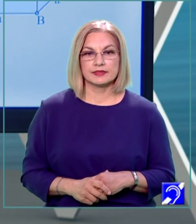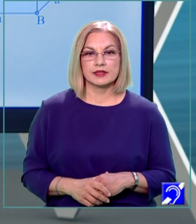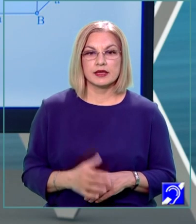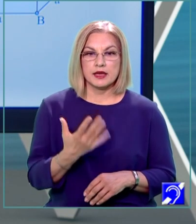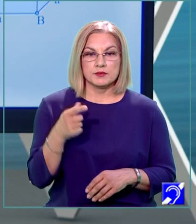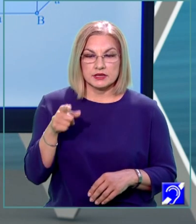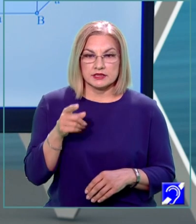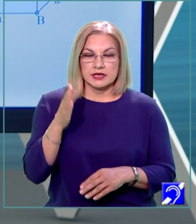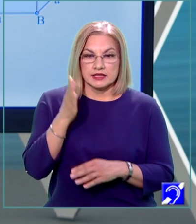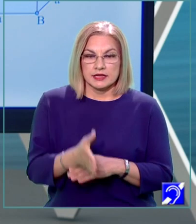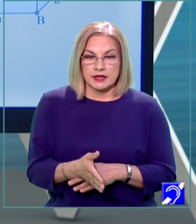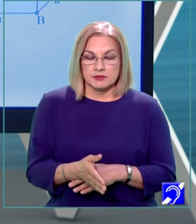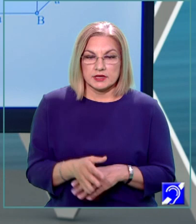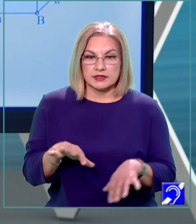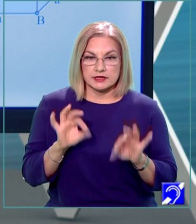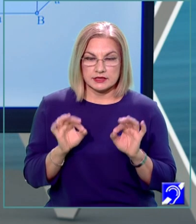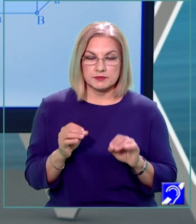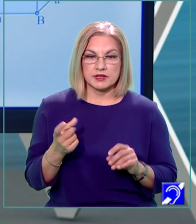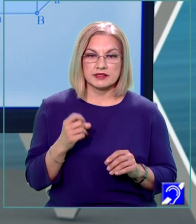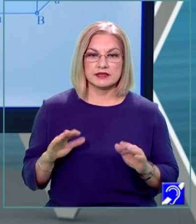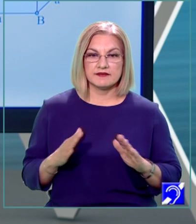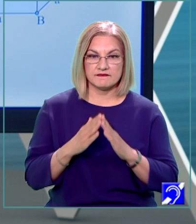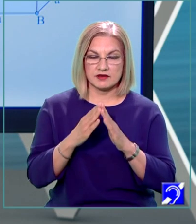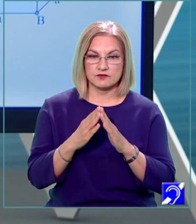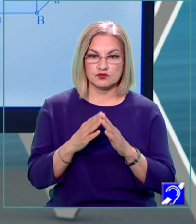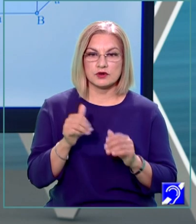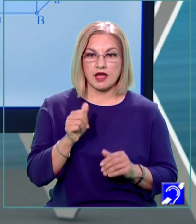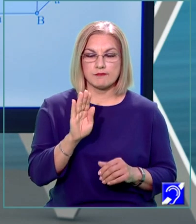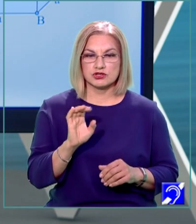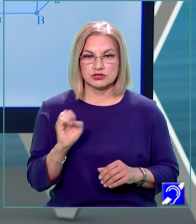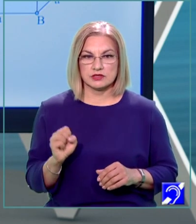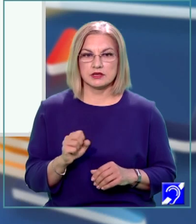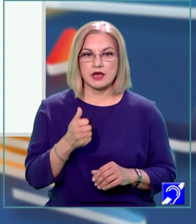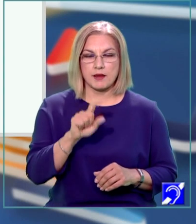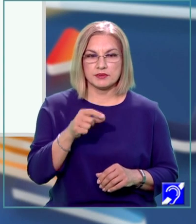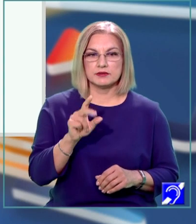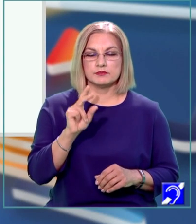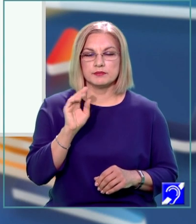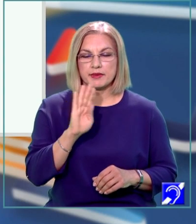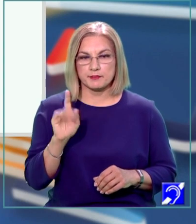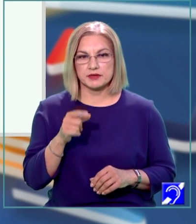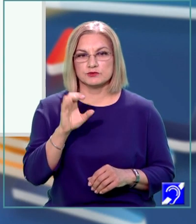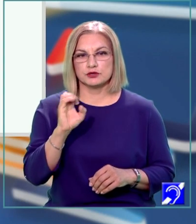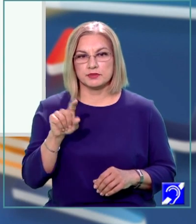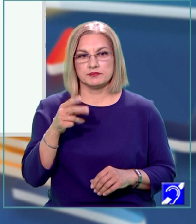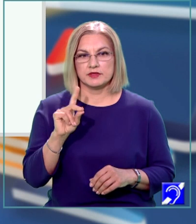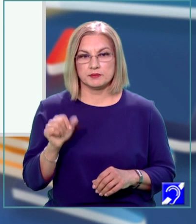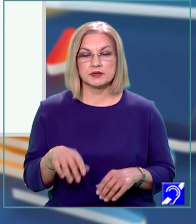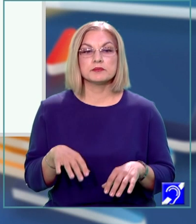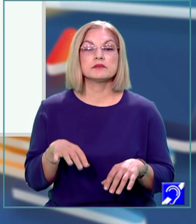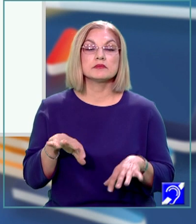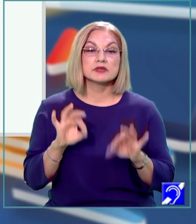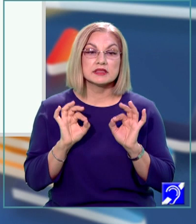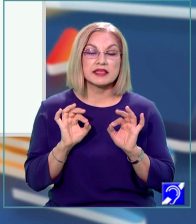determinate de vârfurile cubului ABCD, A prim, B prim, C prim, D prim, identificați o